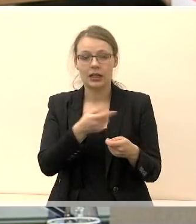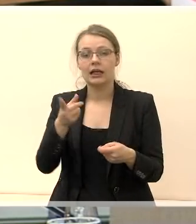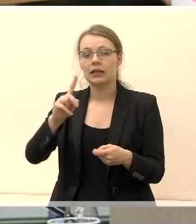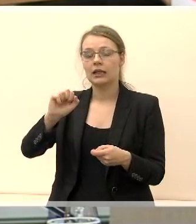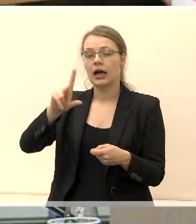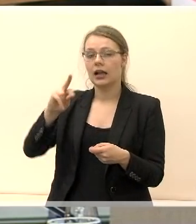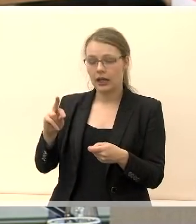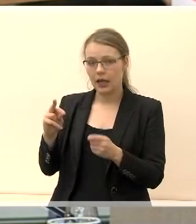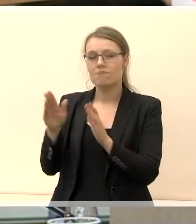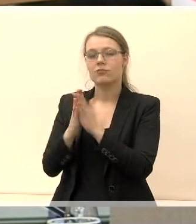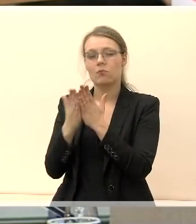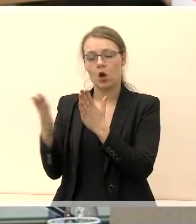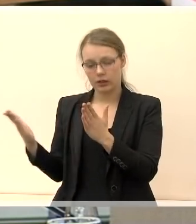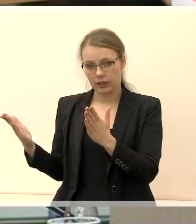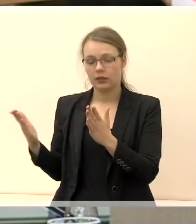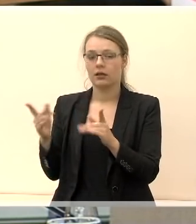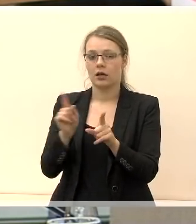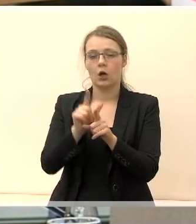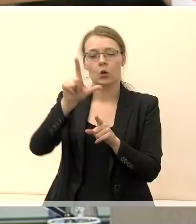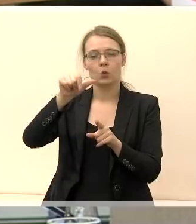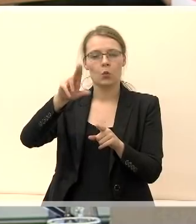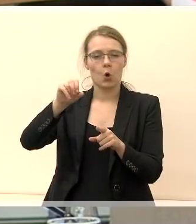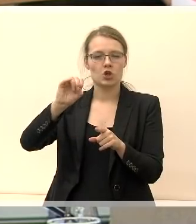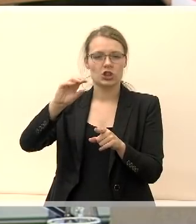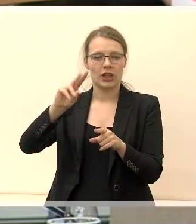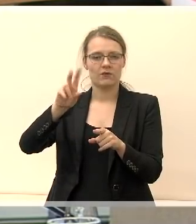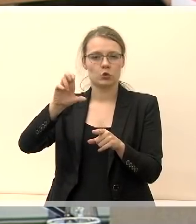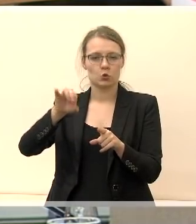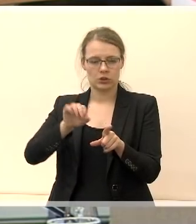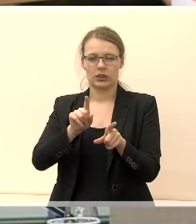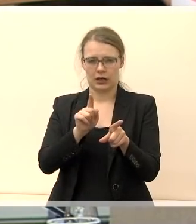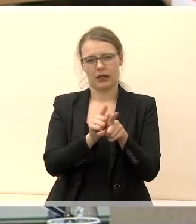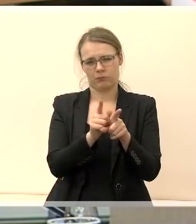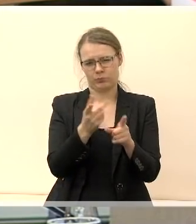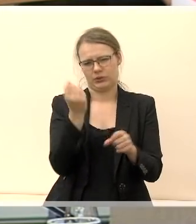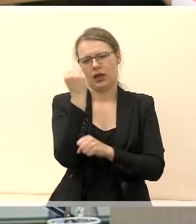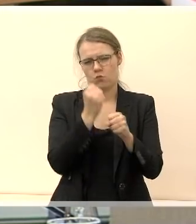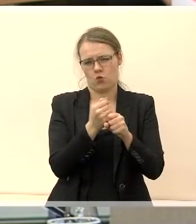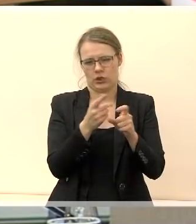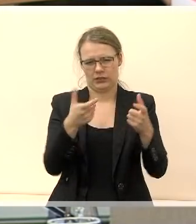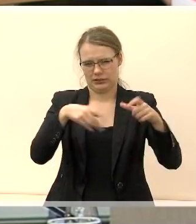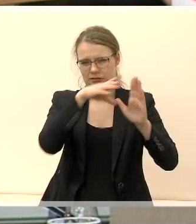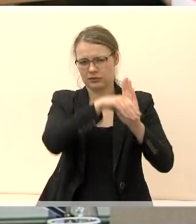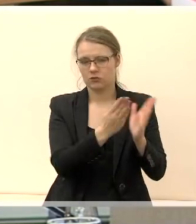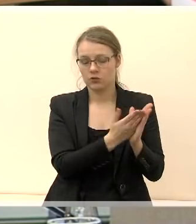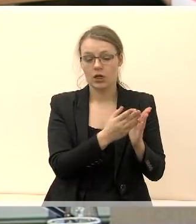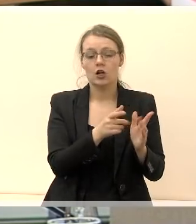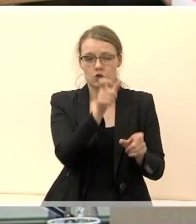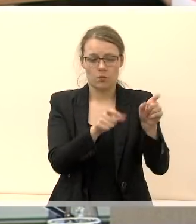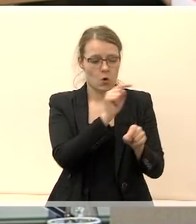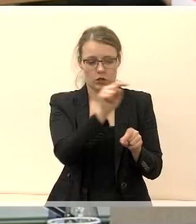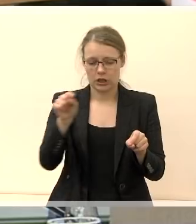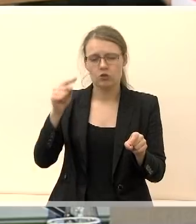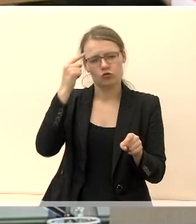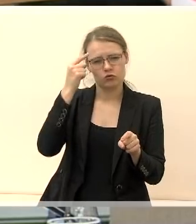daliai Samuolienį bibliotekininkį, Valdas Lukoševičius, valstybės tarnautojas. Tai žmonės, žinantis, kaip